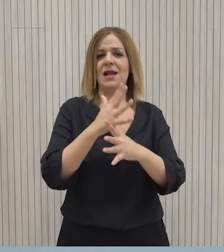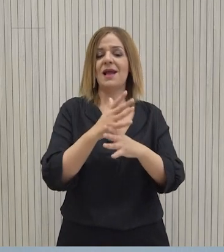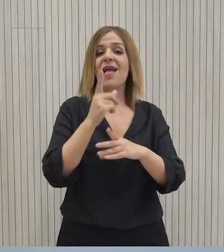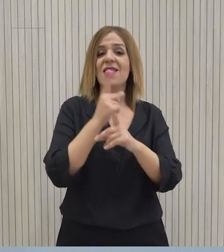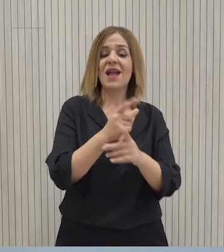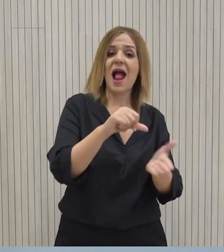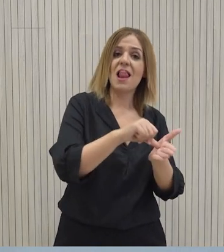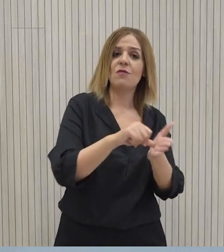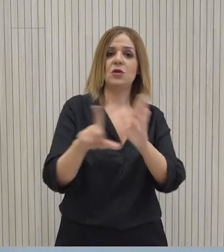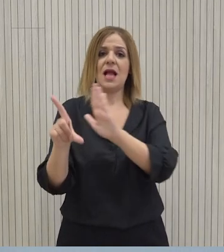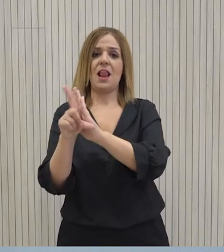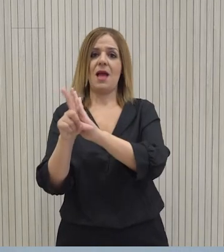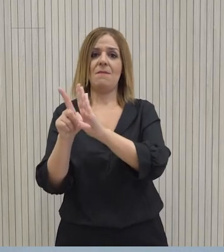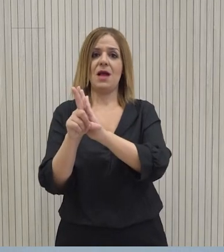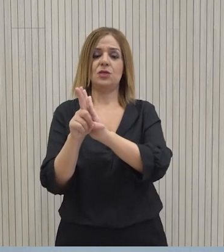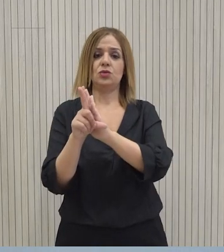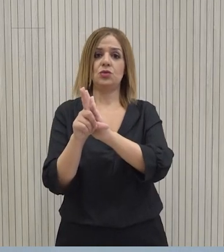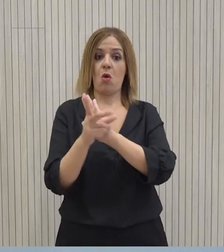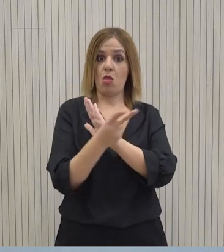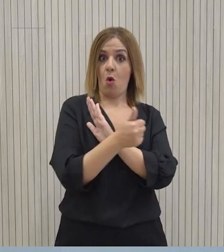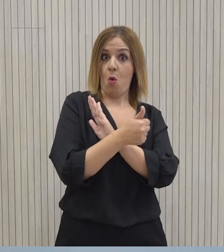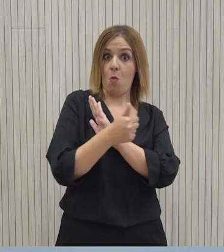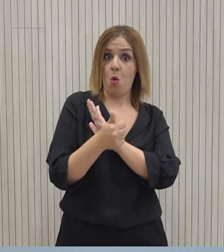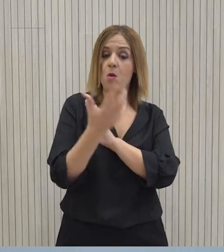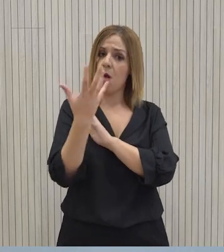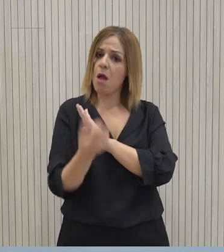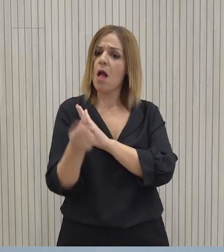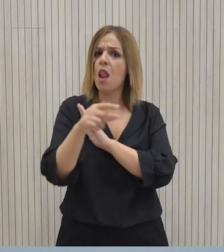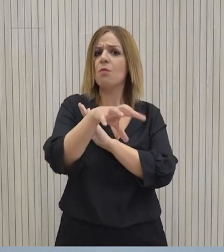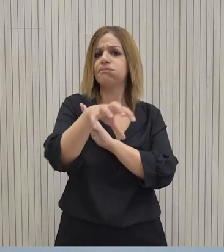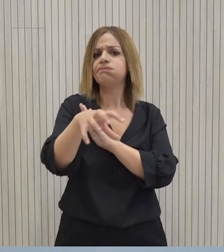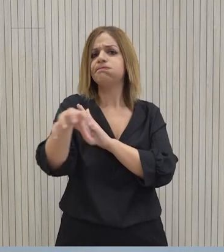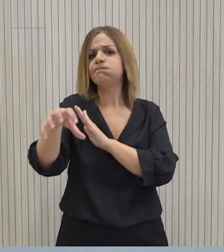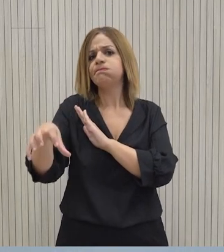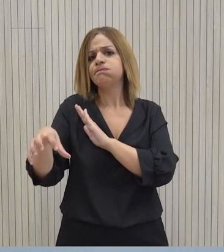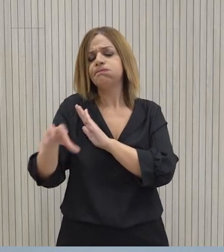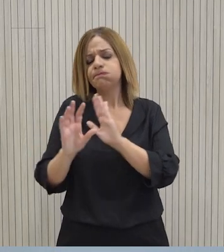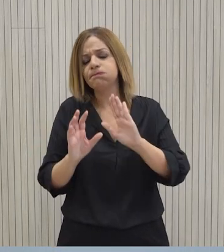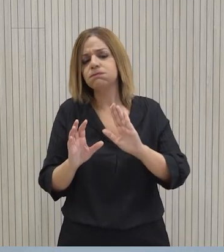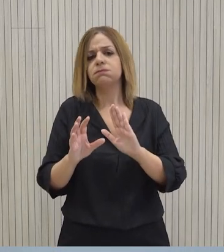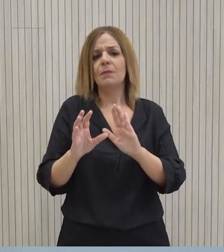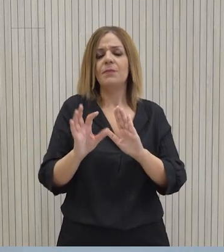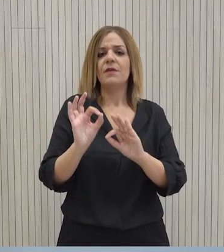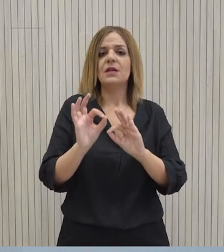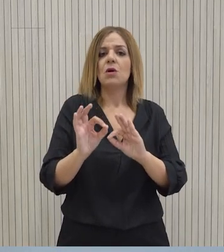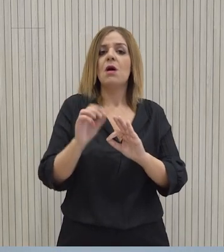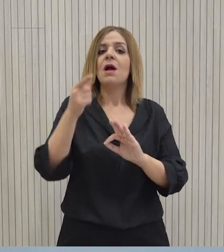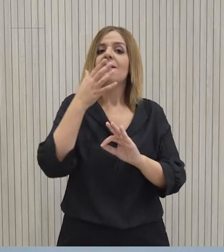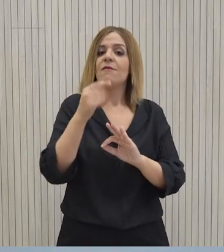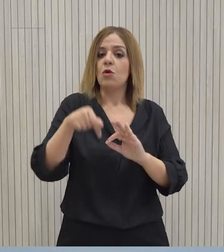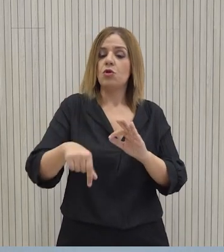στις